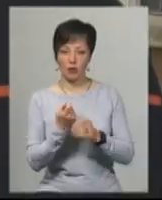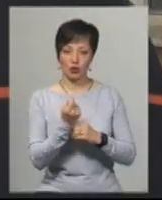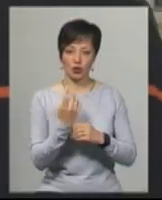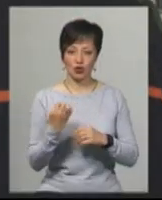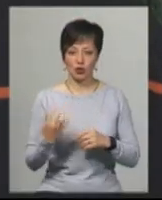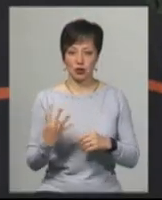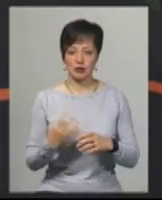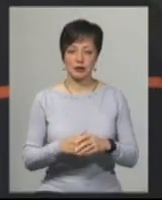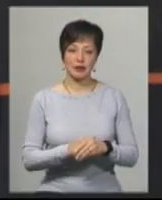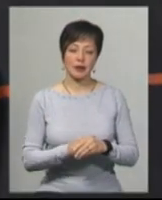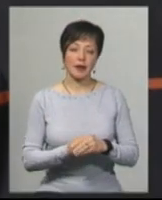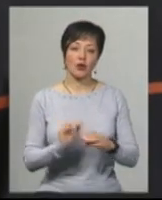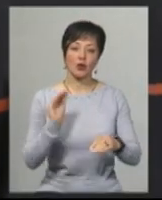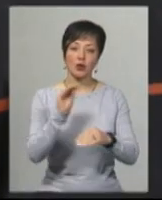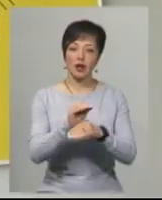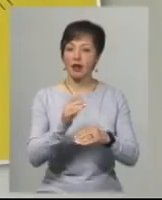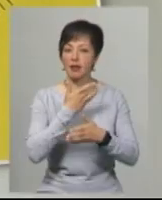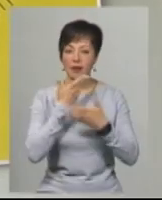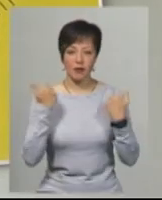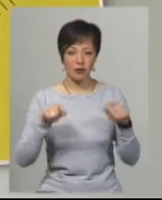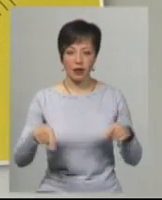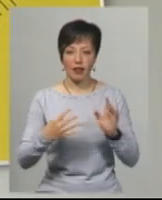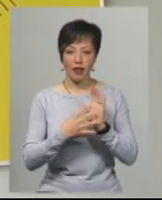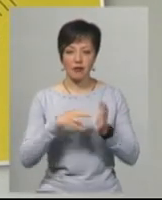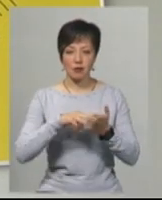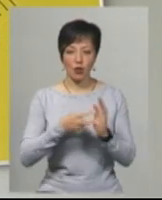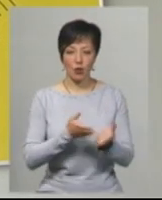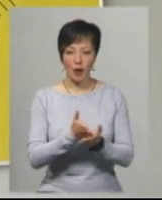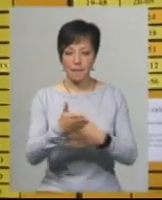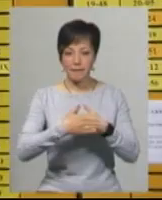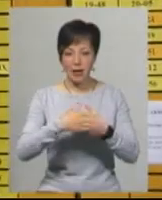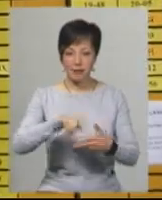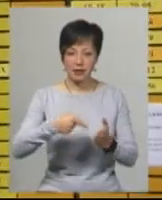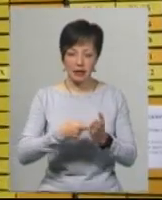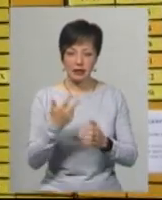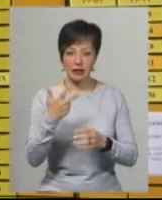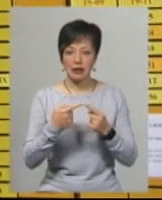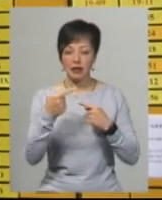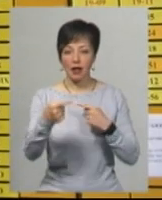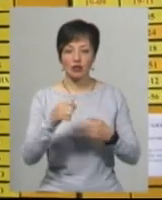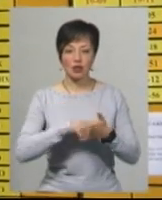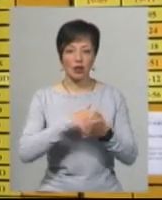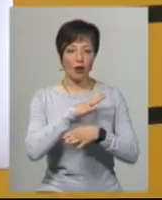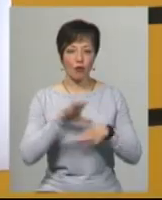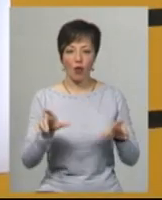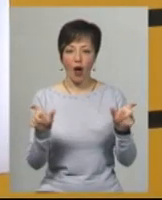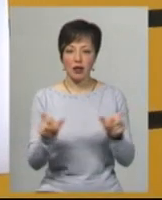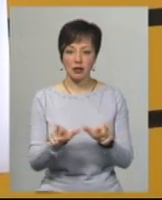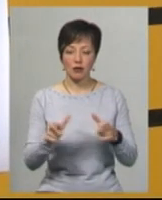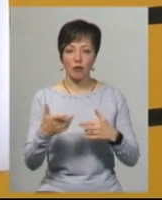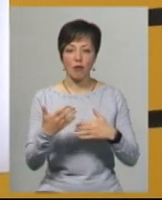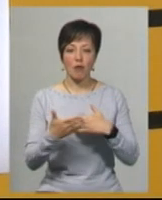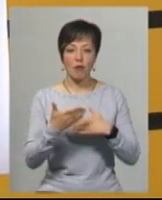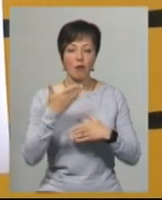чотирнадцяте. Владислав Бондар додає, не відновили дев'ять запланованих рейсів приміських та троєдальніх через те, що не було карантинних послаблень в